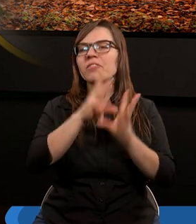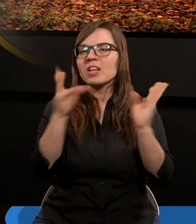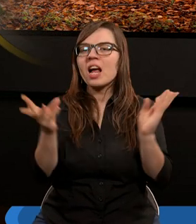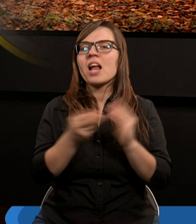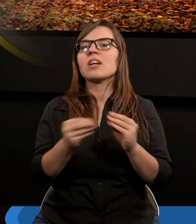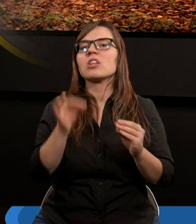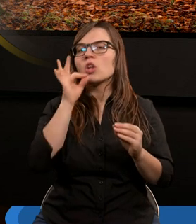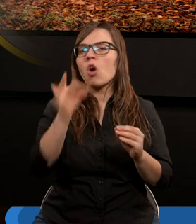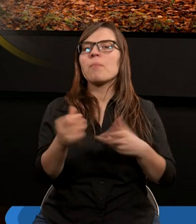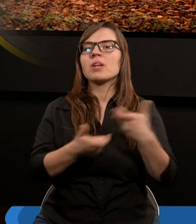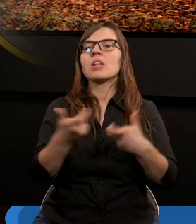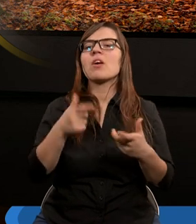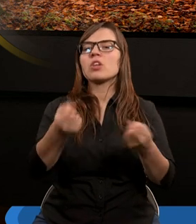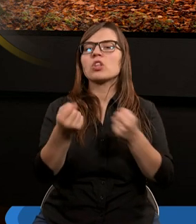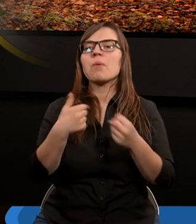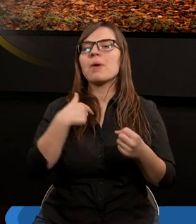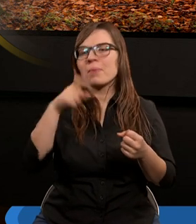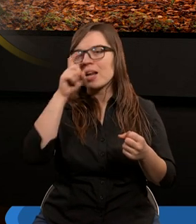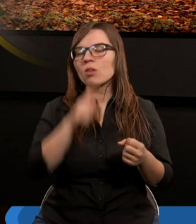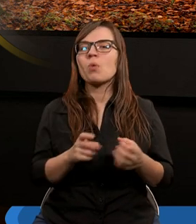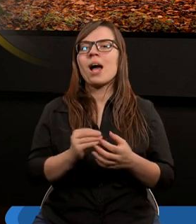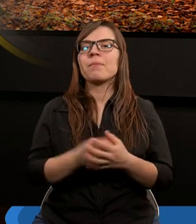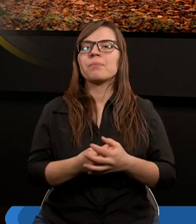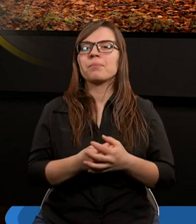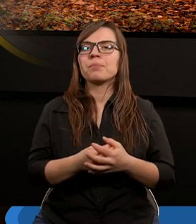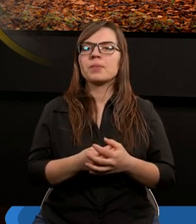chcę czynić dobrze, trzyma się mnie złe.